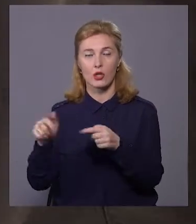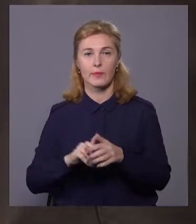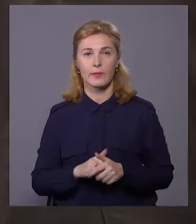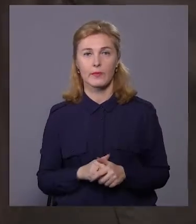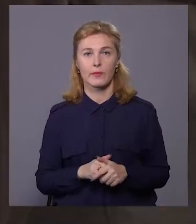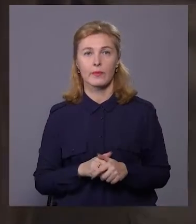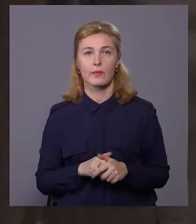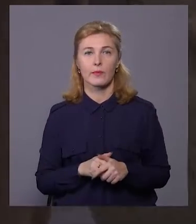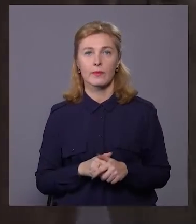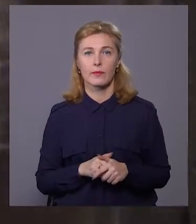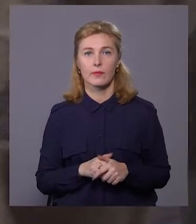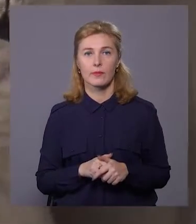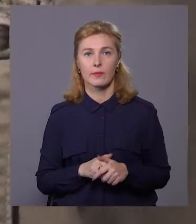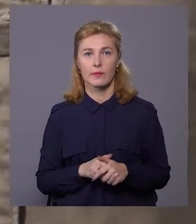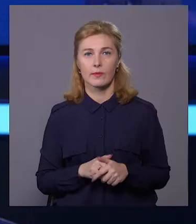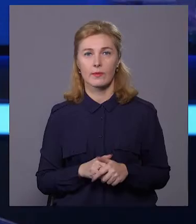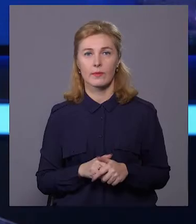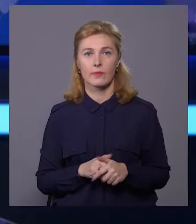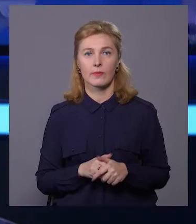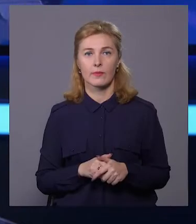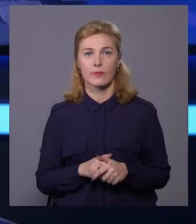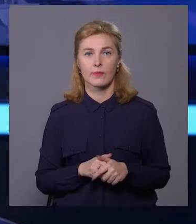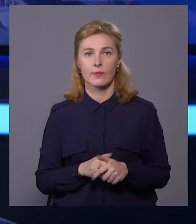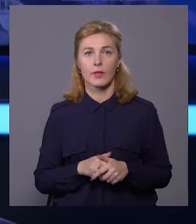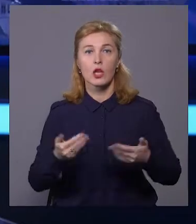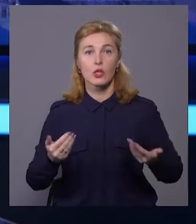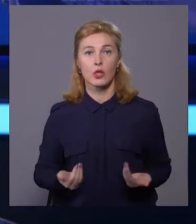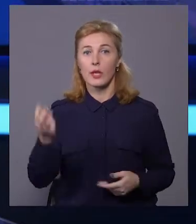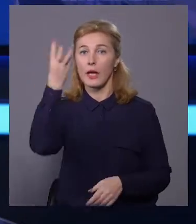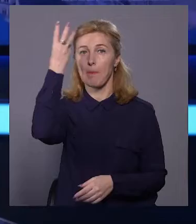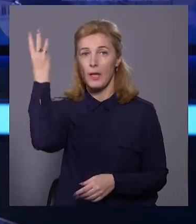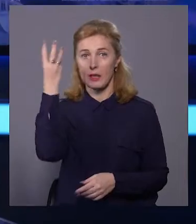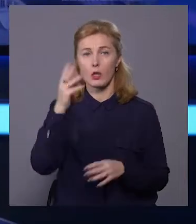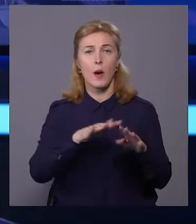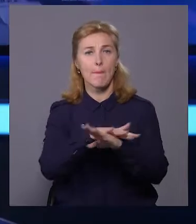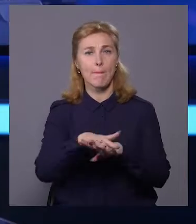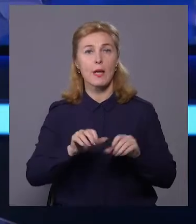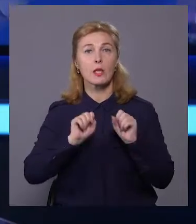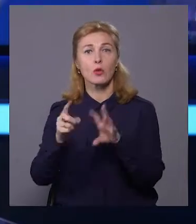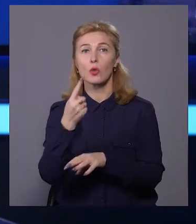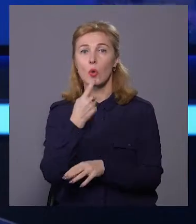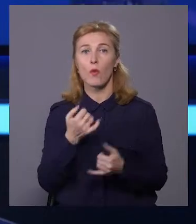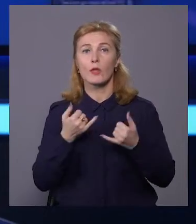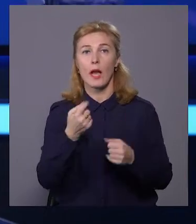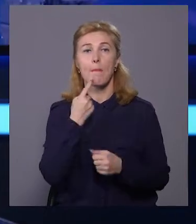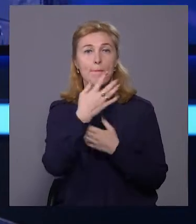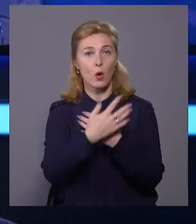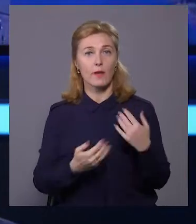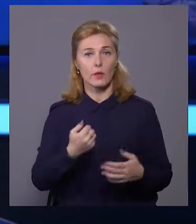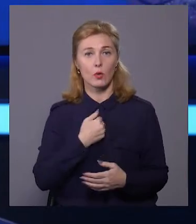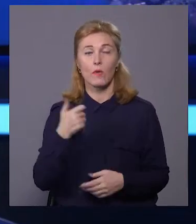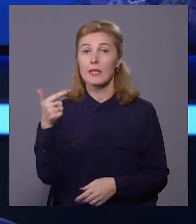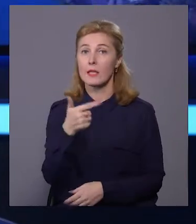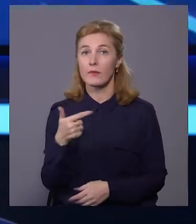Аліна Косарева, Валерій Телеховський – Новини міста. Жителі Хмельницького масово здають кров для поранених військових та